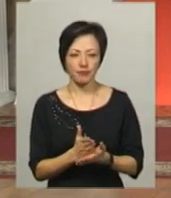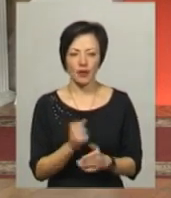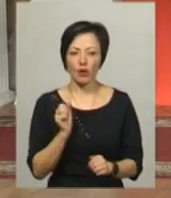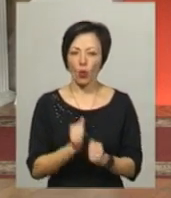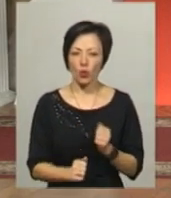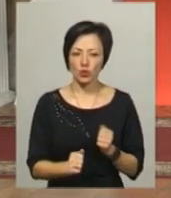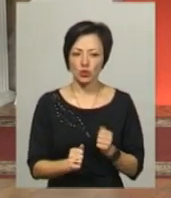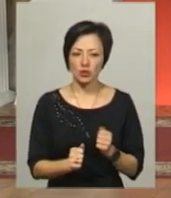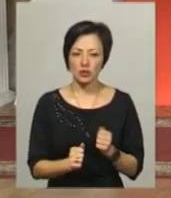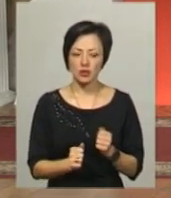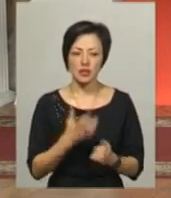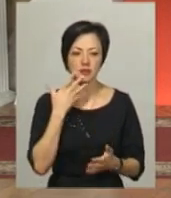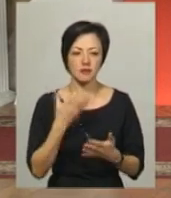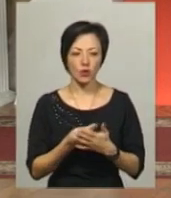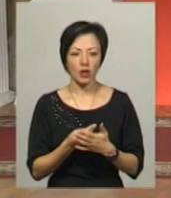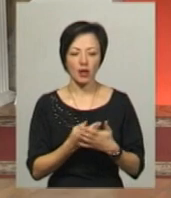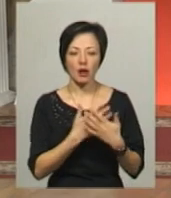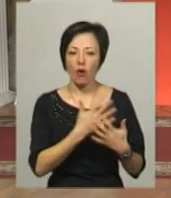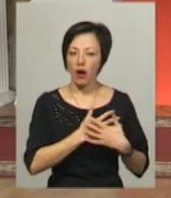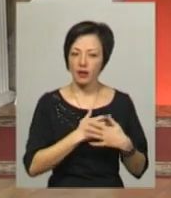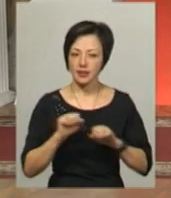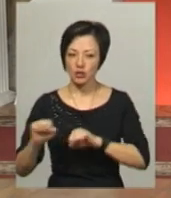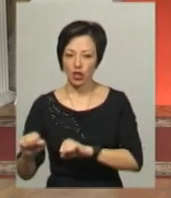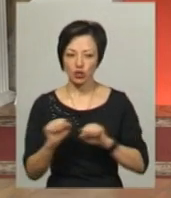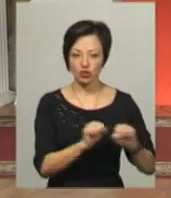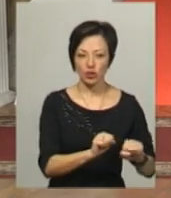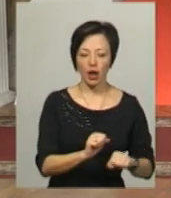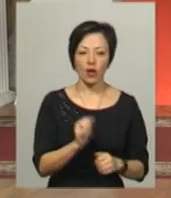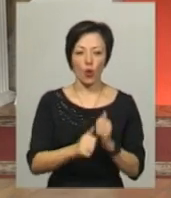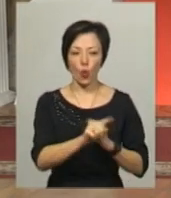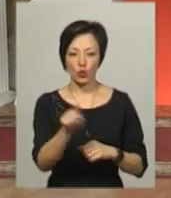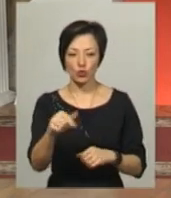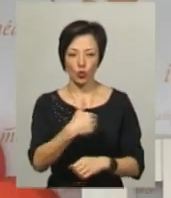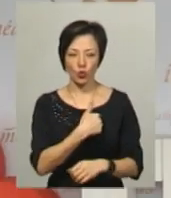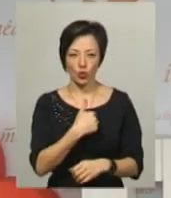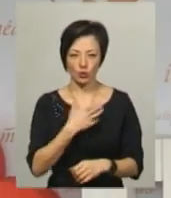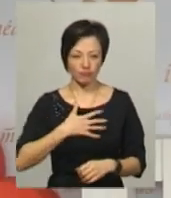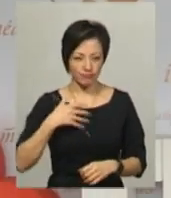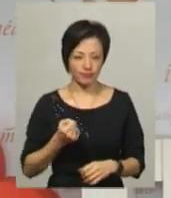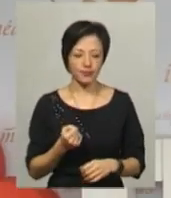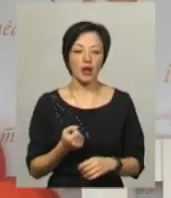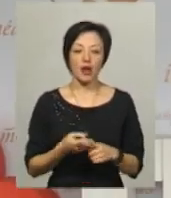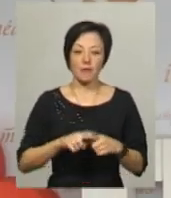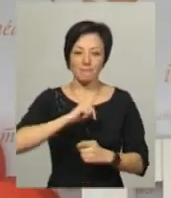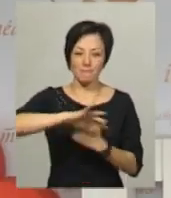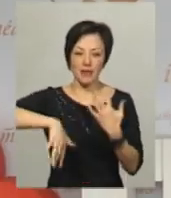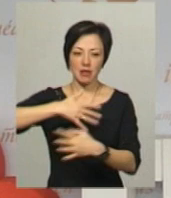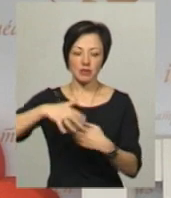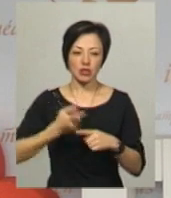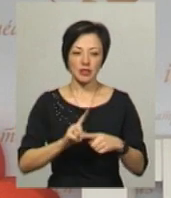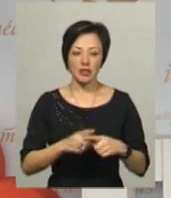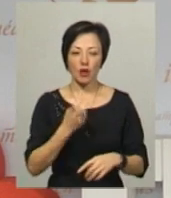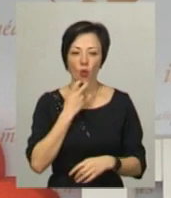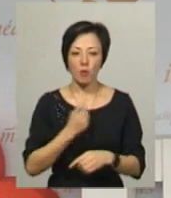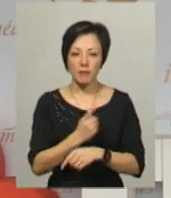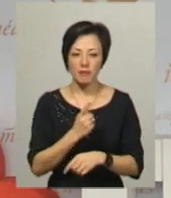кожен своє кохання захищає, кожен хоче ствердитись. Перемішаний оцей комізм,